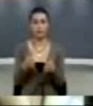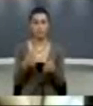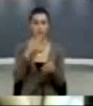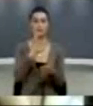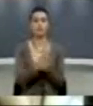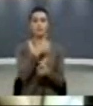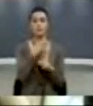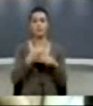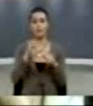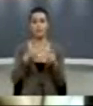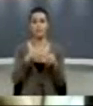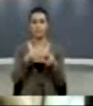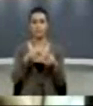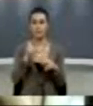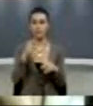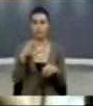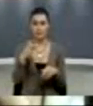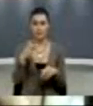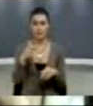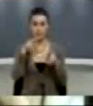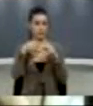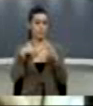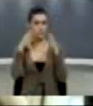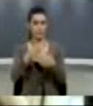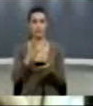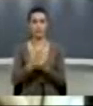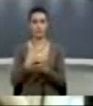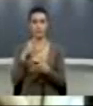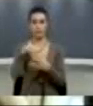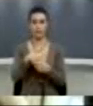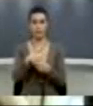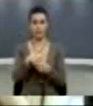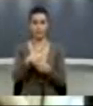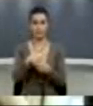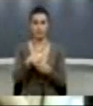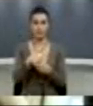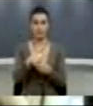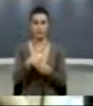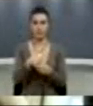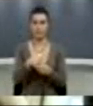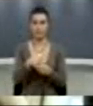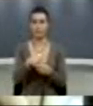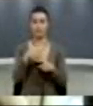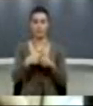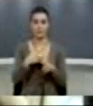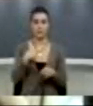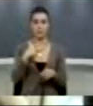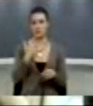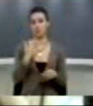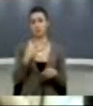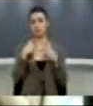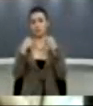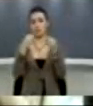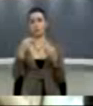kësharës, ty qenë se vetë kam qenë pjese asaj beteje, edhe pse mu mas paktin takon me